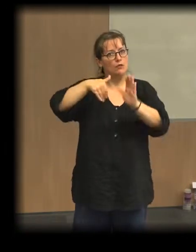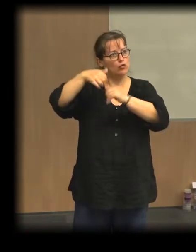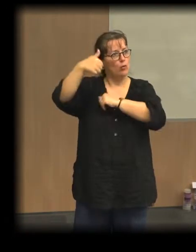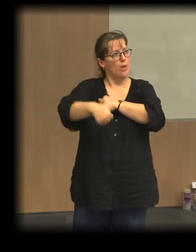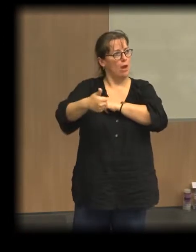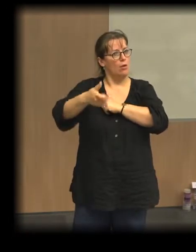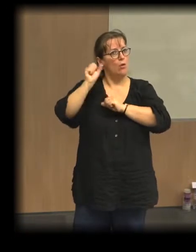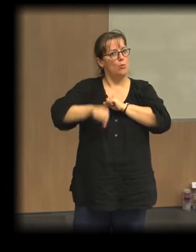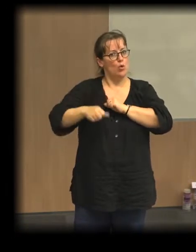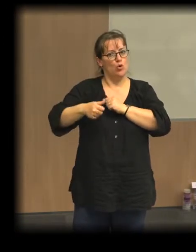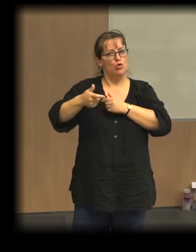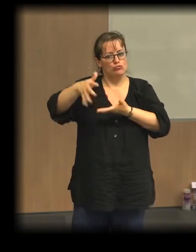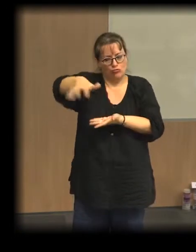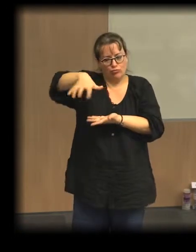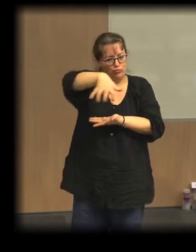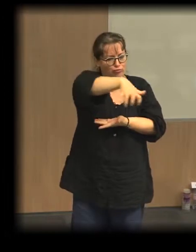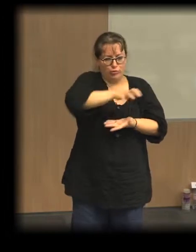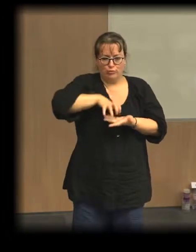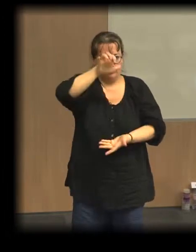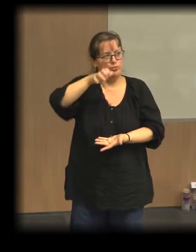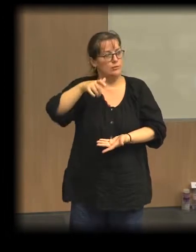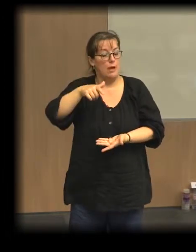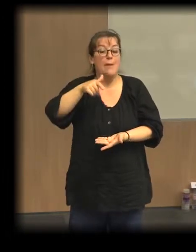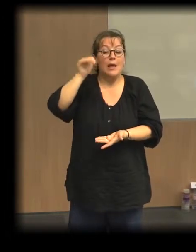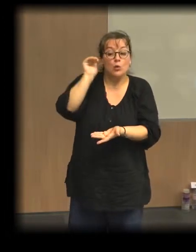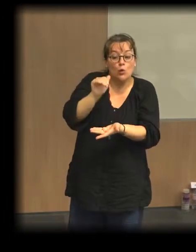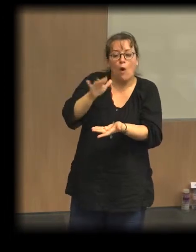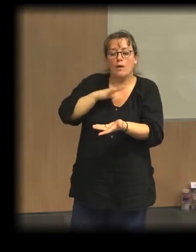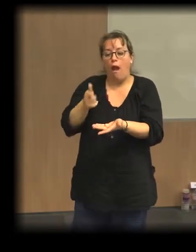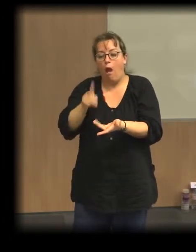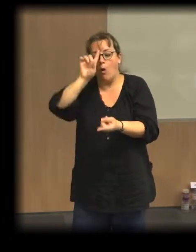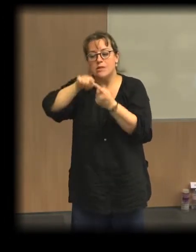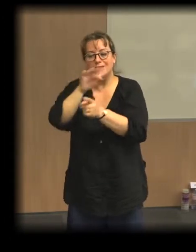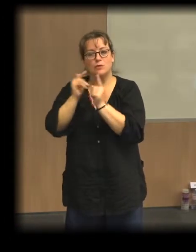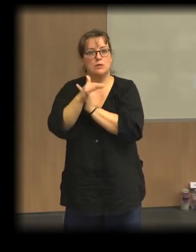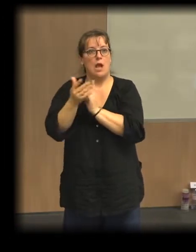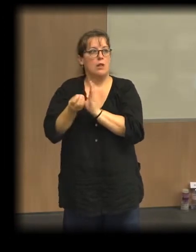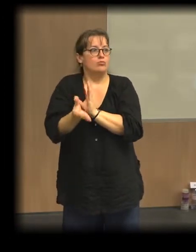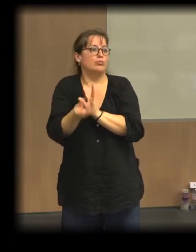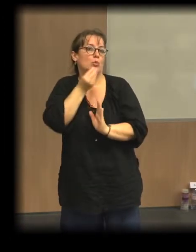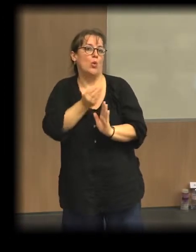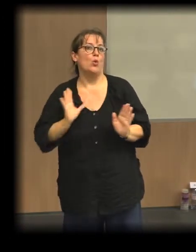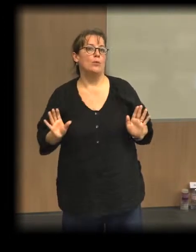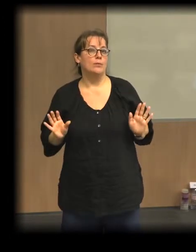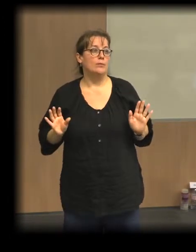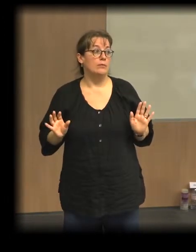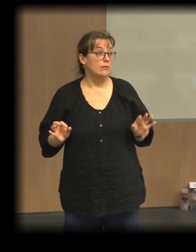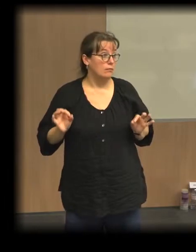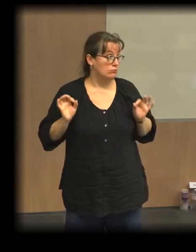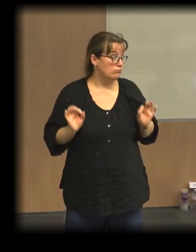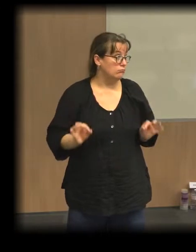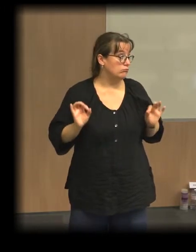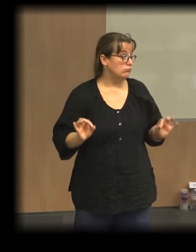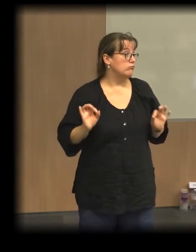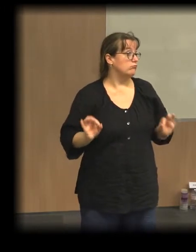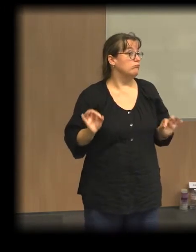du capitalisme, on pourrait avoir une composante qui admet un but social. C'est le modèle qui a été